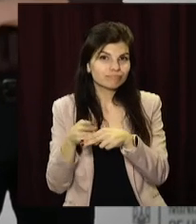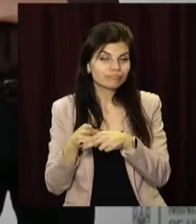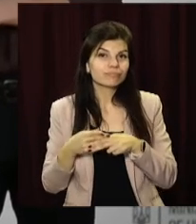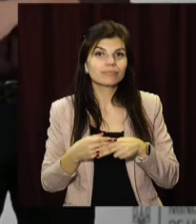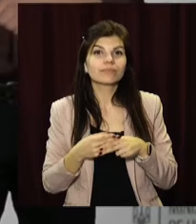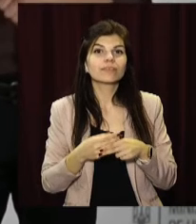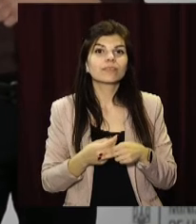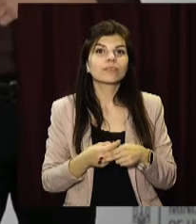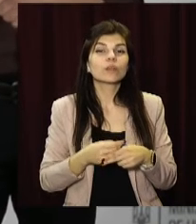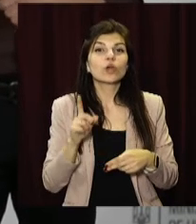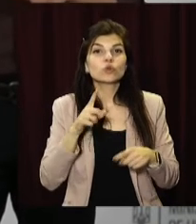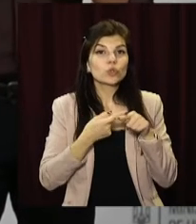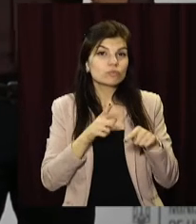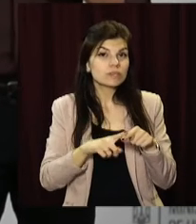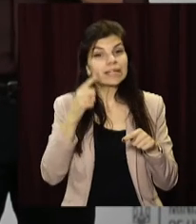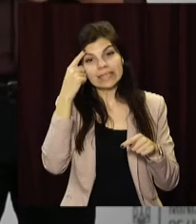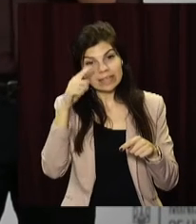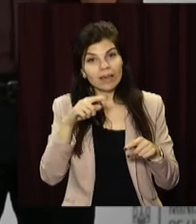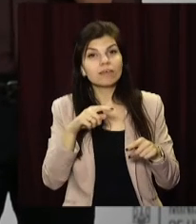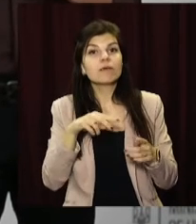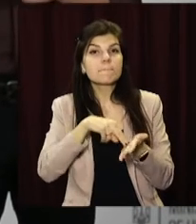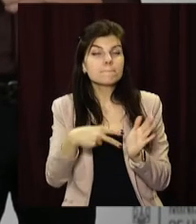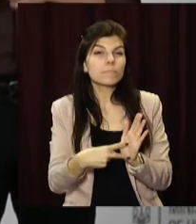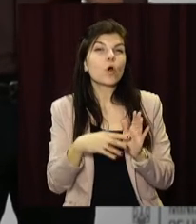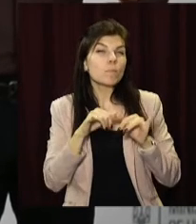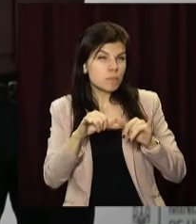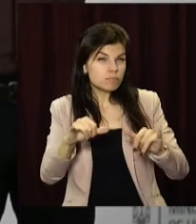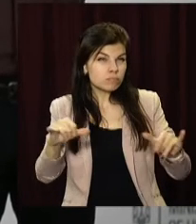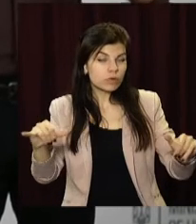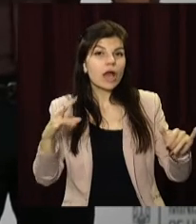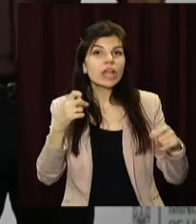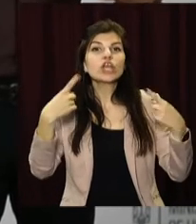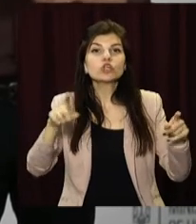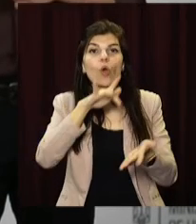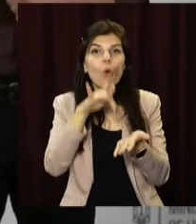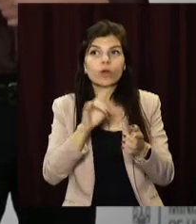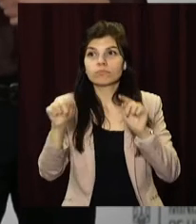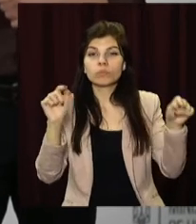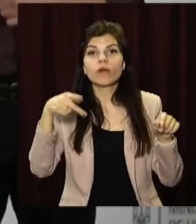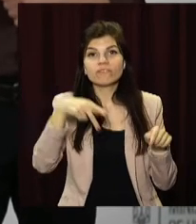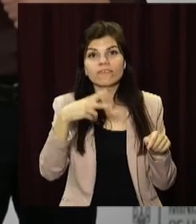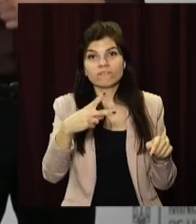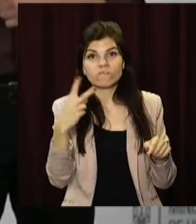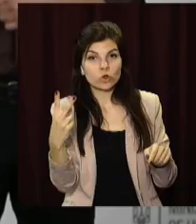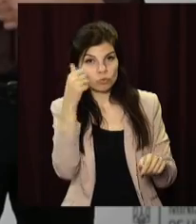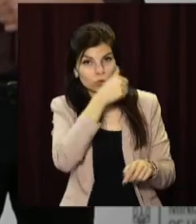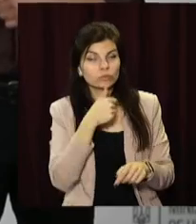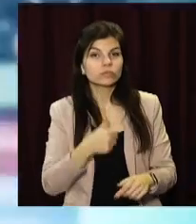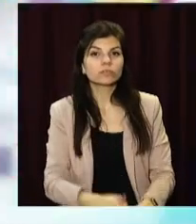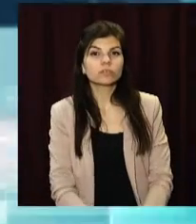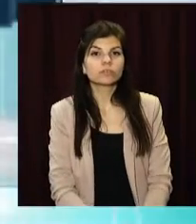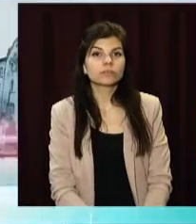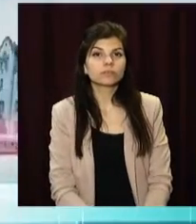простору і що цю концепцію буде в подальшому поширено і на інші регіони України у 2022 році.